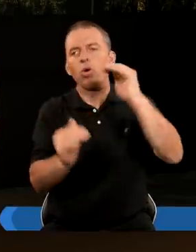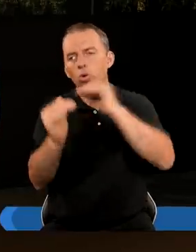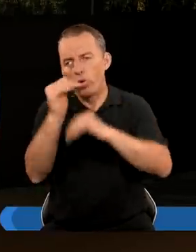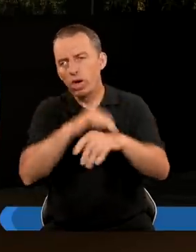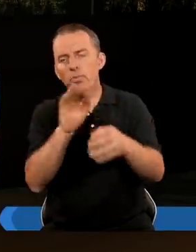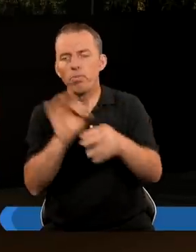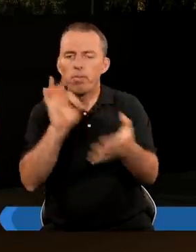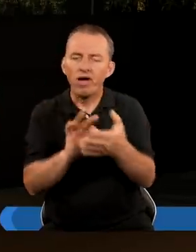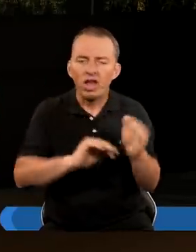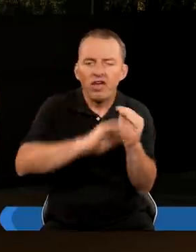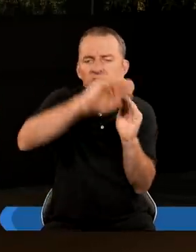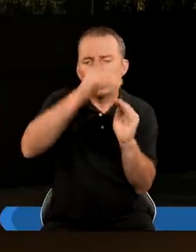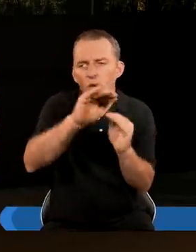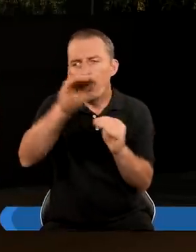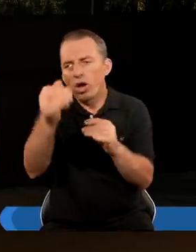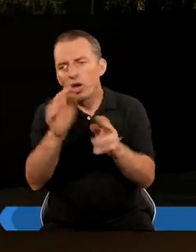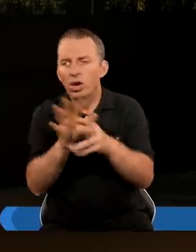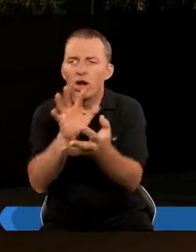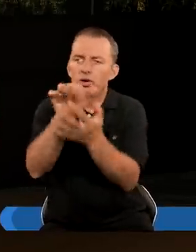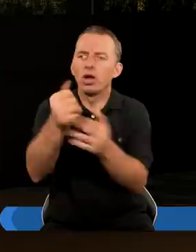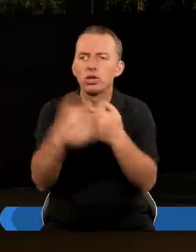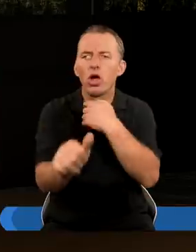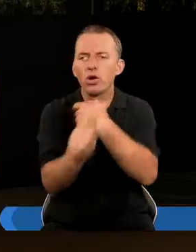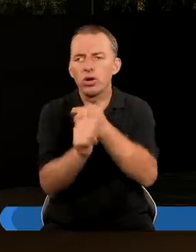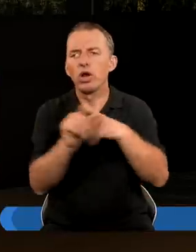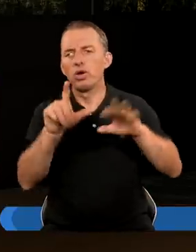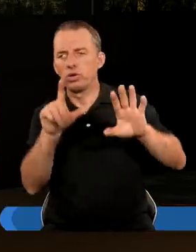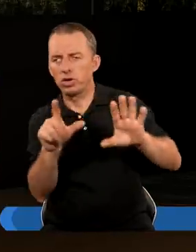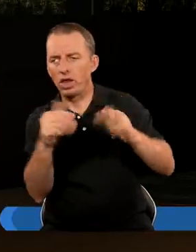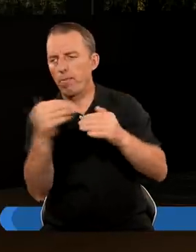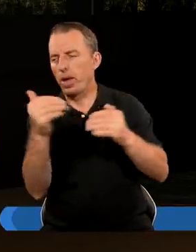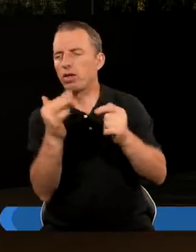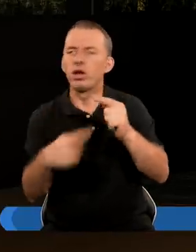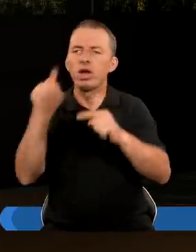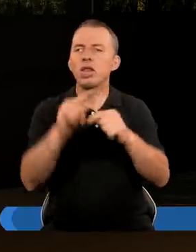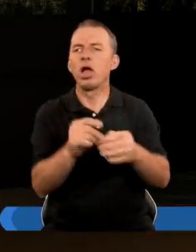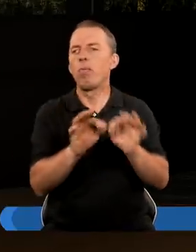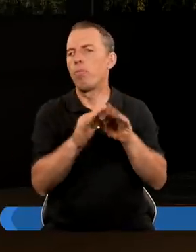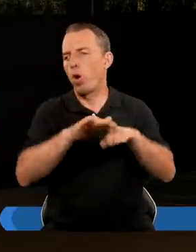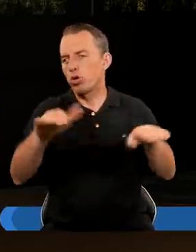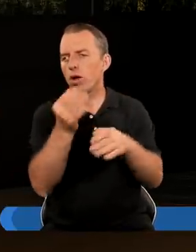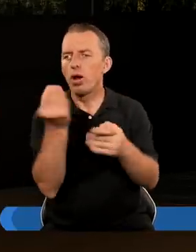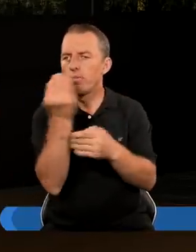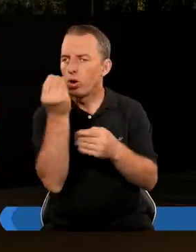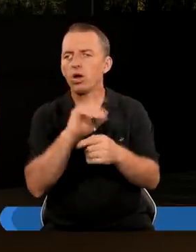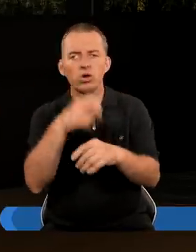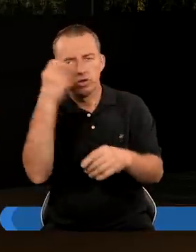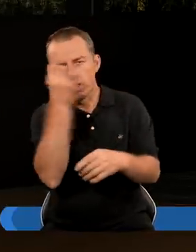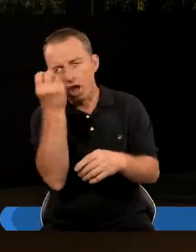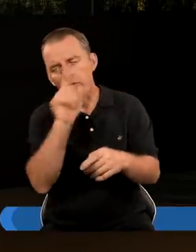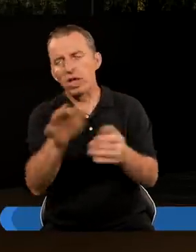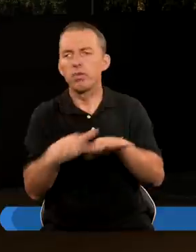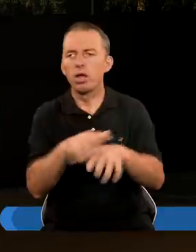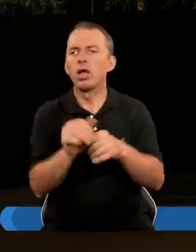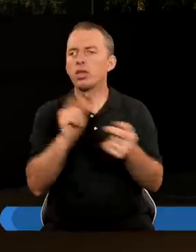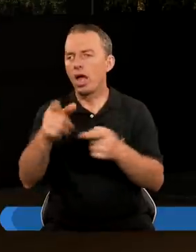jest góra To jest pewne wzgórze Które osiąga 167 chyba metrów Nad poziomem morza I ono jest bardzo ciekawym Też